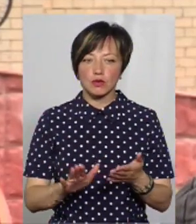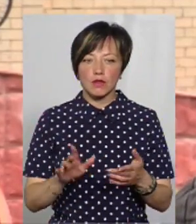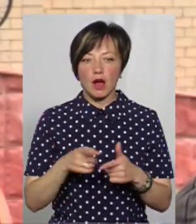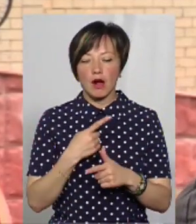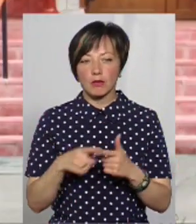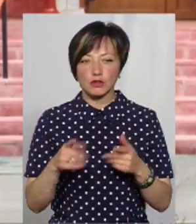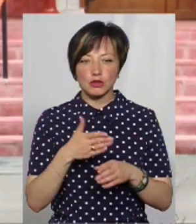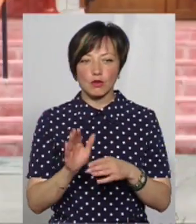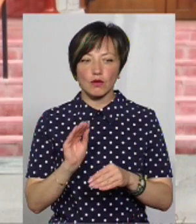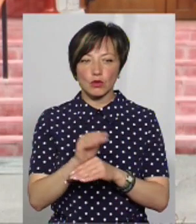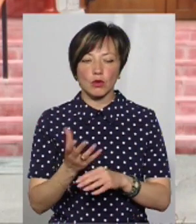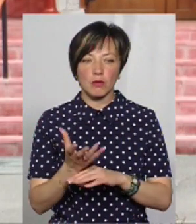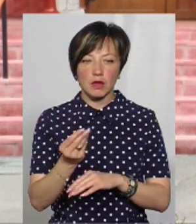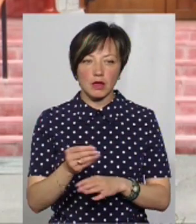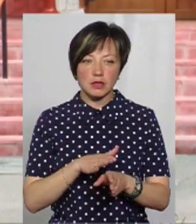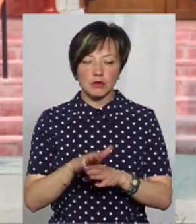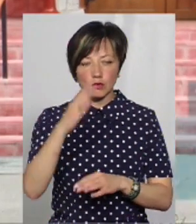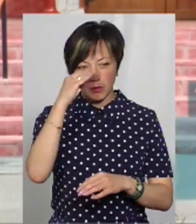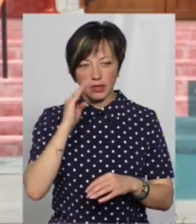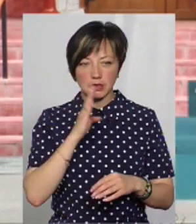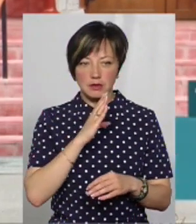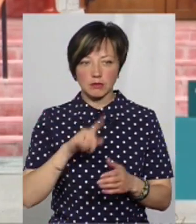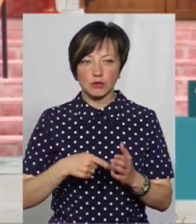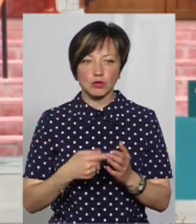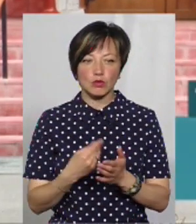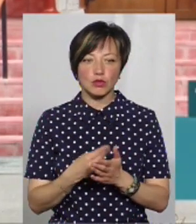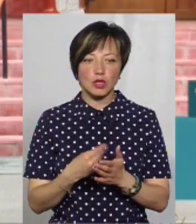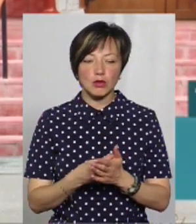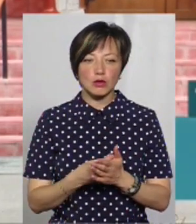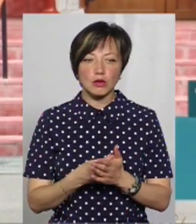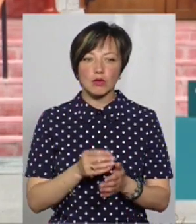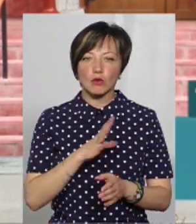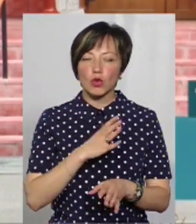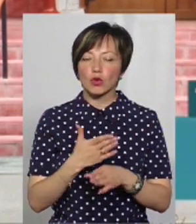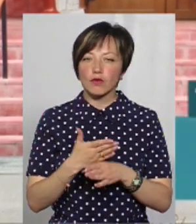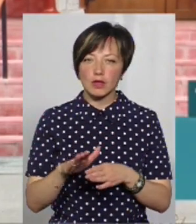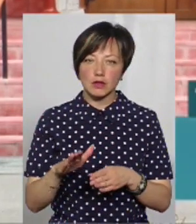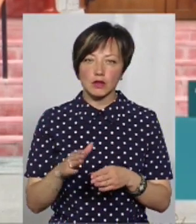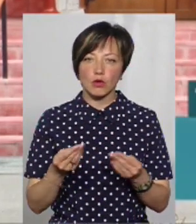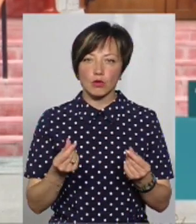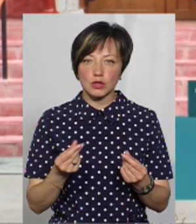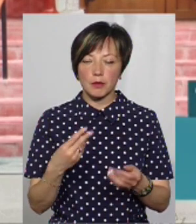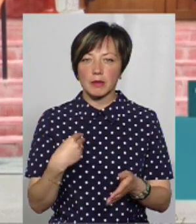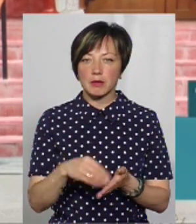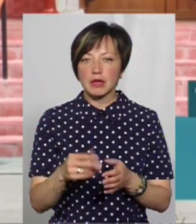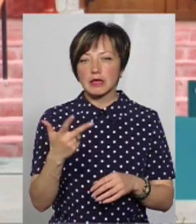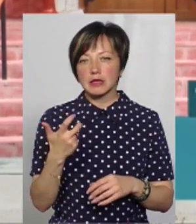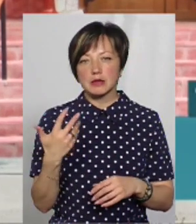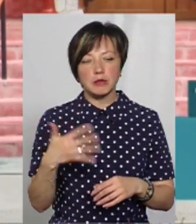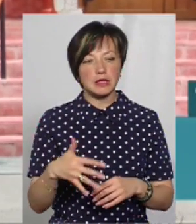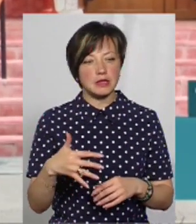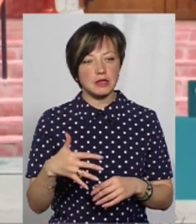або ж із частковою доплатою, яку здійснюють батьки. З міського бюджету було виділено кошти на придбання 350